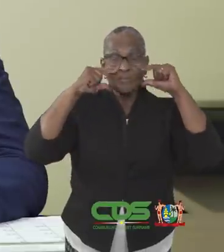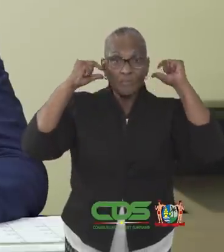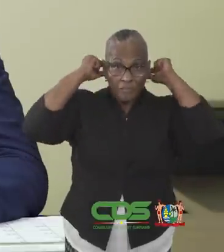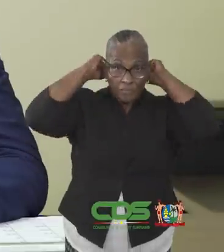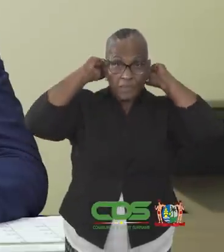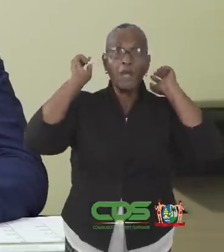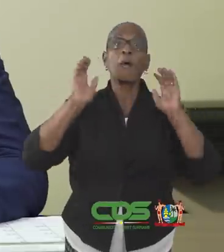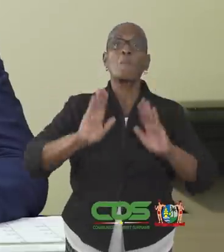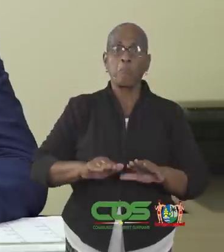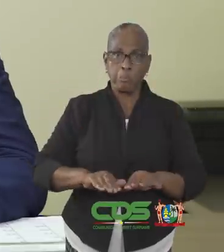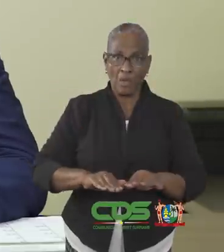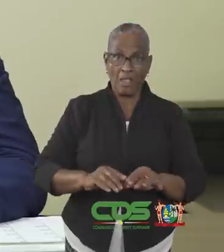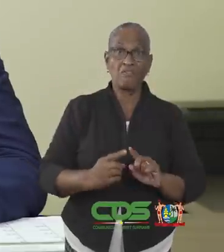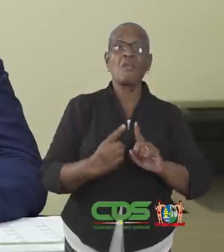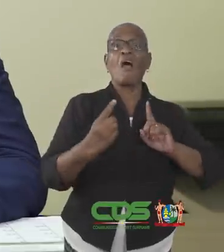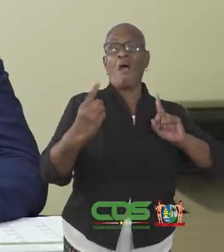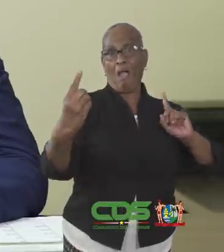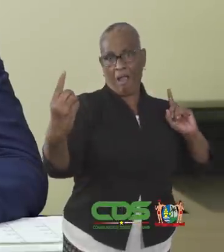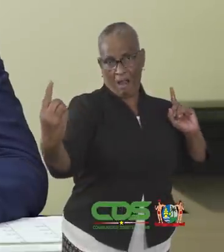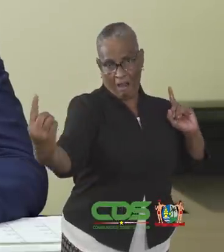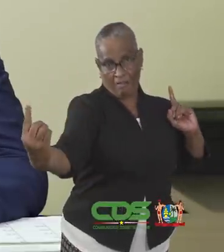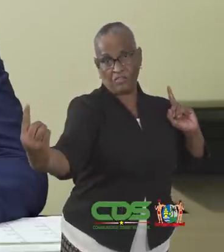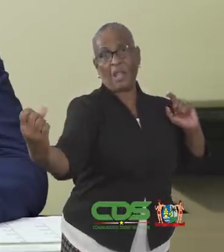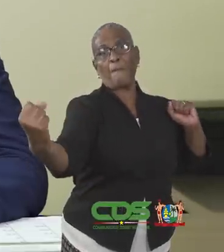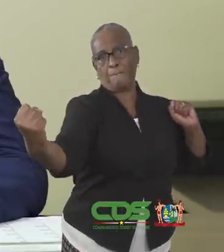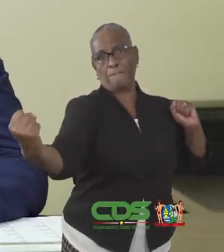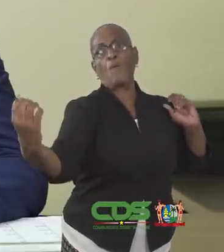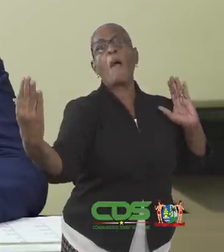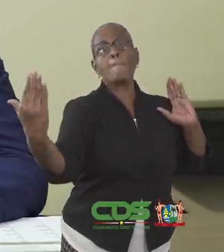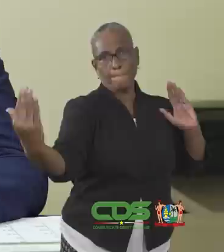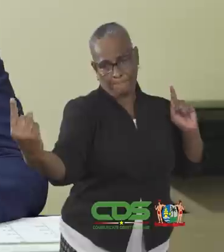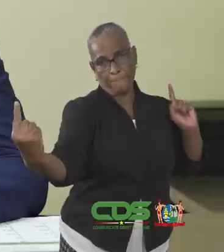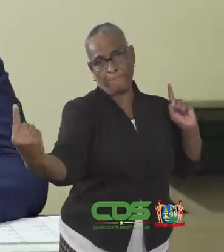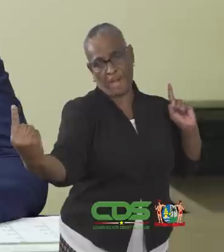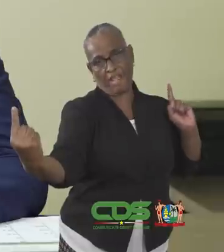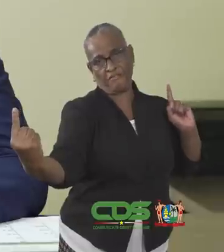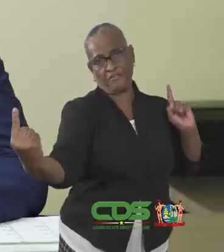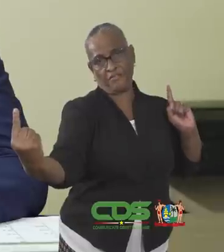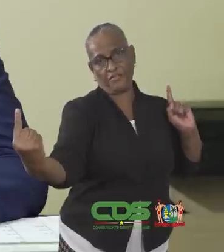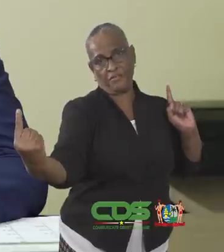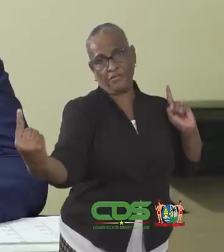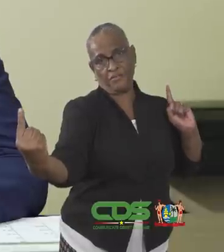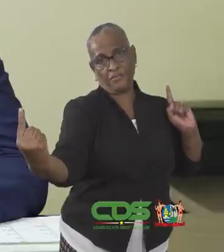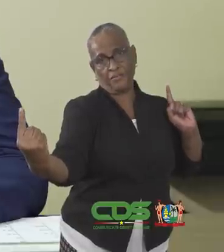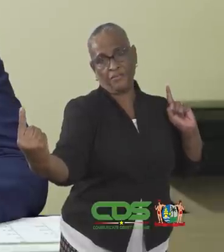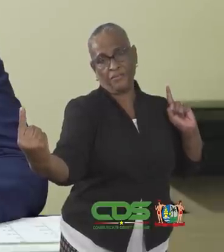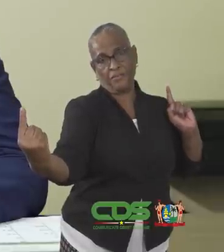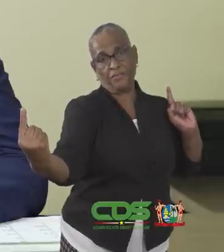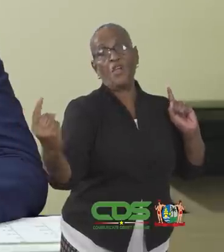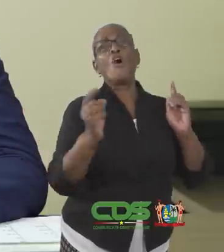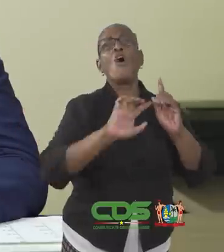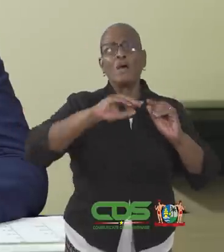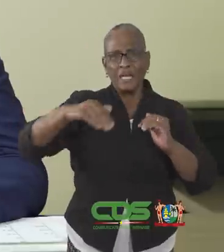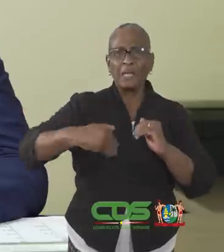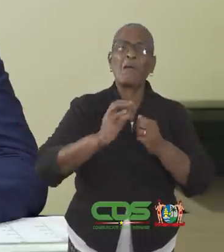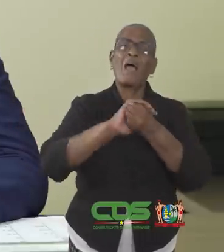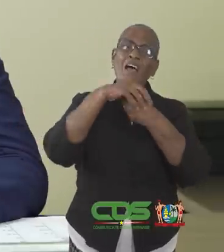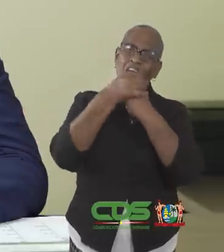steeds uw mond- en nieuwsbedekking. Neem de anderhalve meter fysieke afstand ofwel de COVID-afstand altijd in acht.